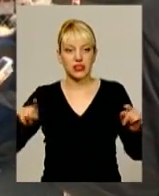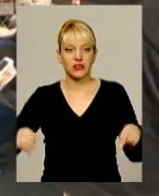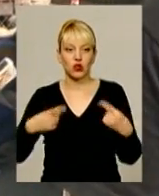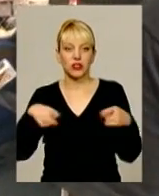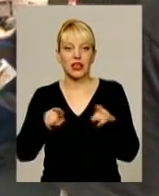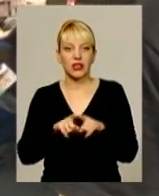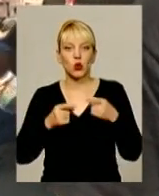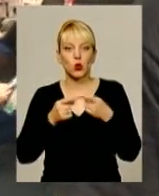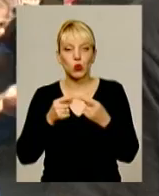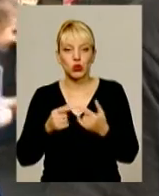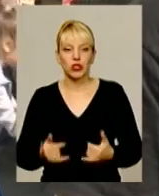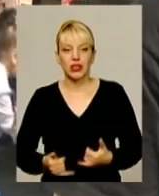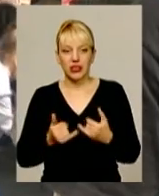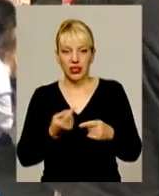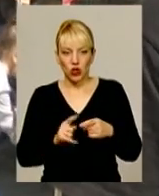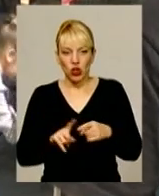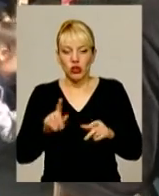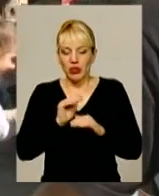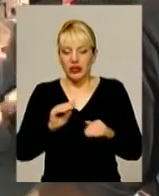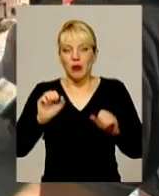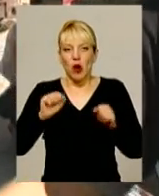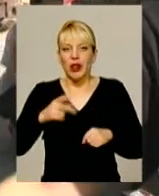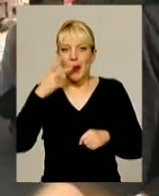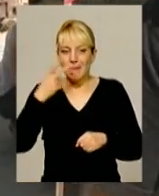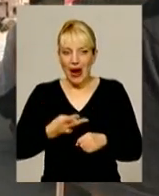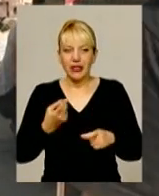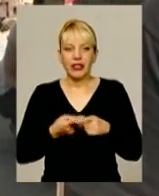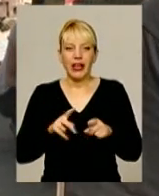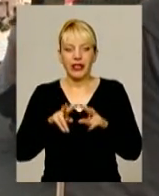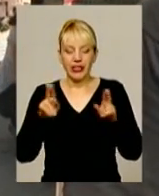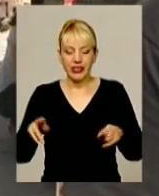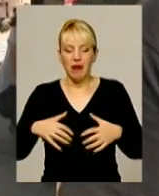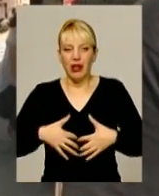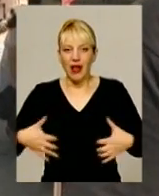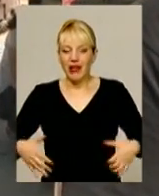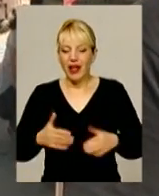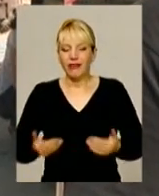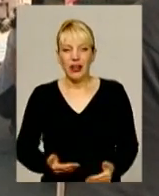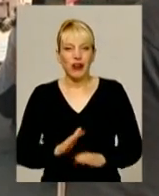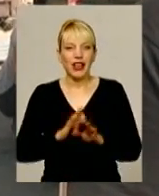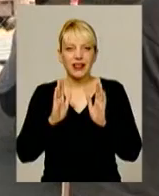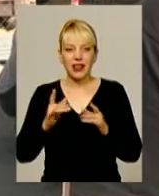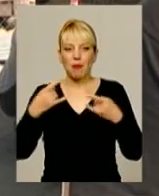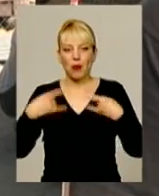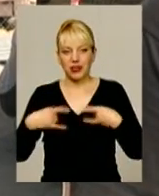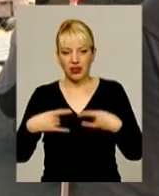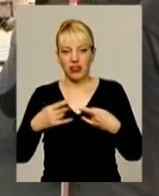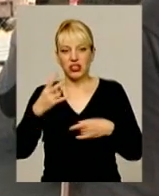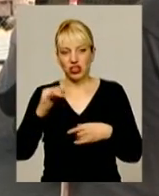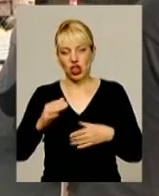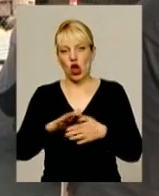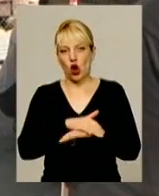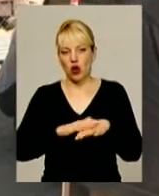куточки для того, щоб наші діти могли бачити, наприклад, цих самих левенят вживу, а не тільки по телебаченню. Ну, і